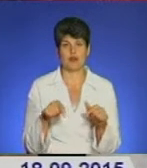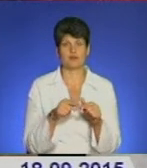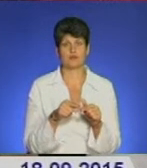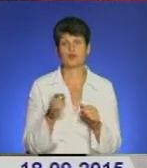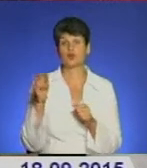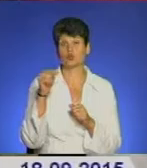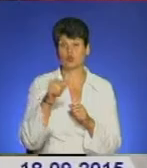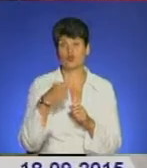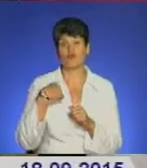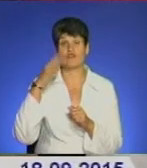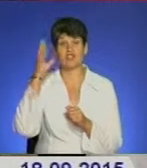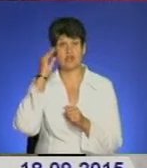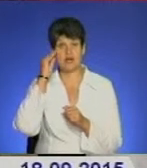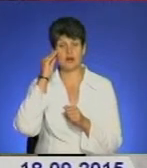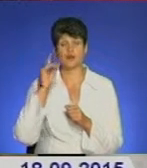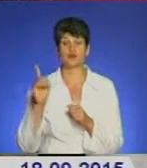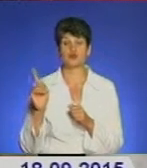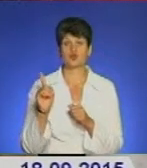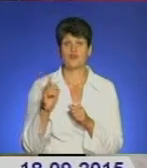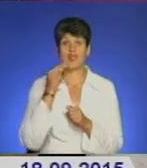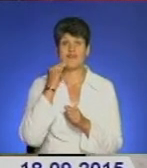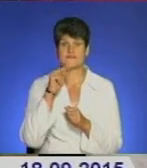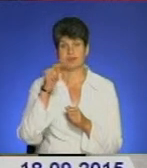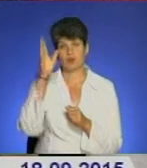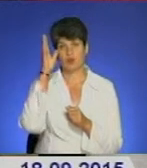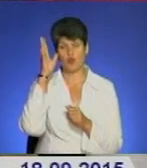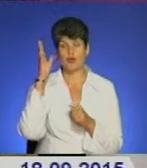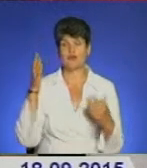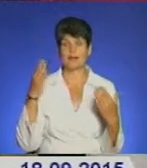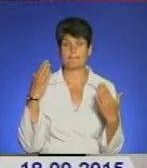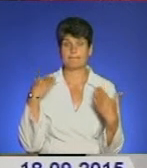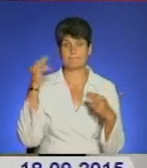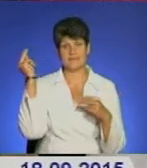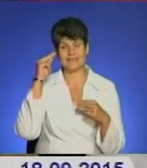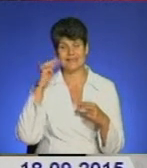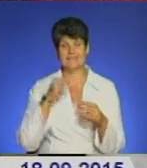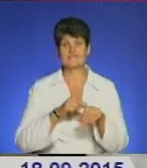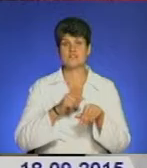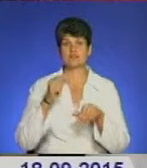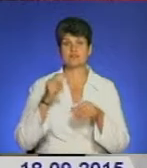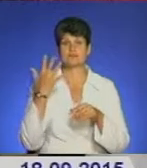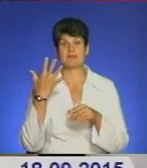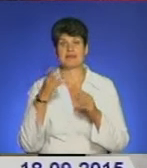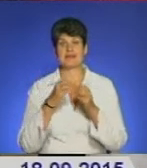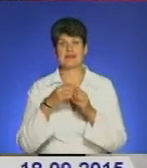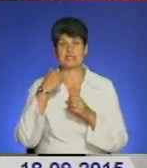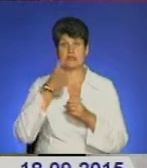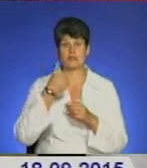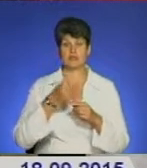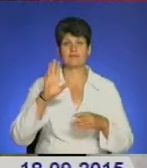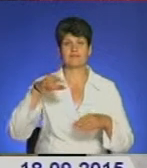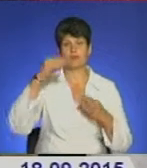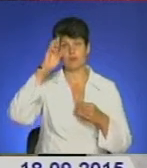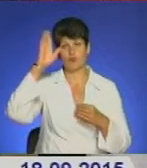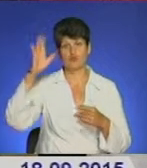Тому вважаю, що ефект від наукових пікників ми відчуємо там через 5-10 років. дав би Бог, щоб цей проєкт